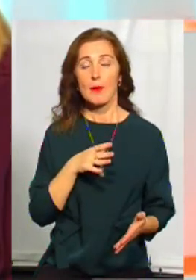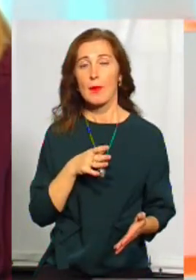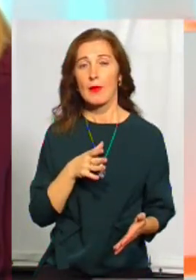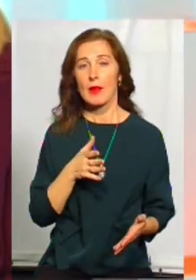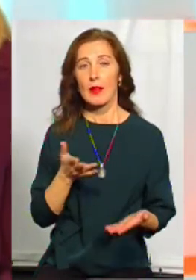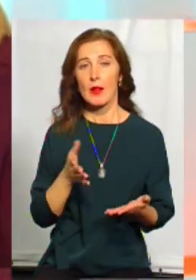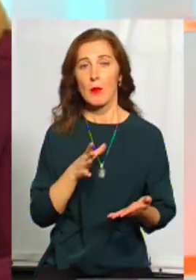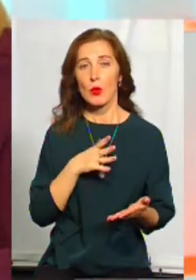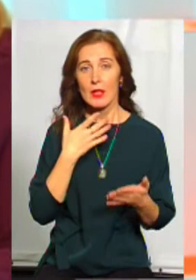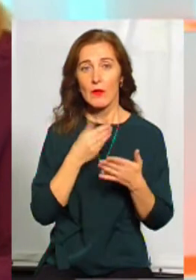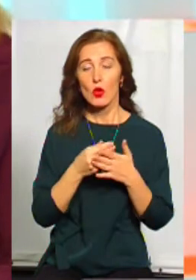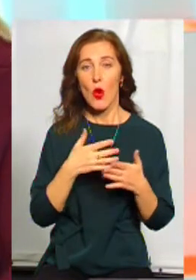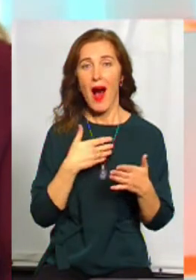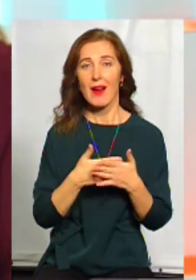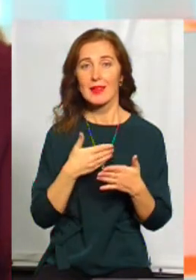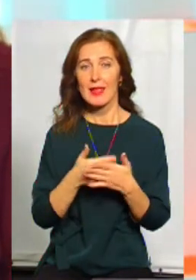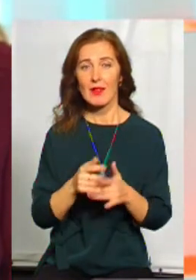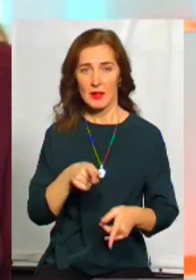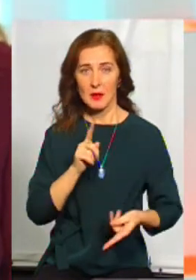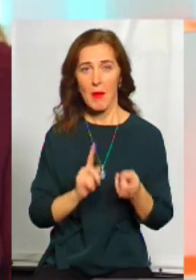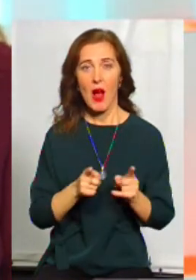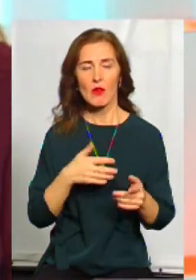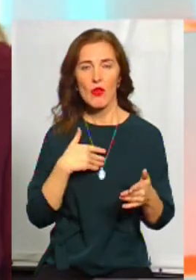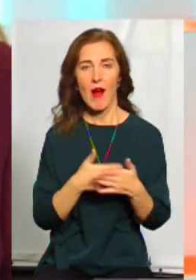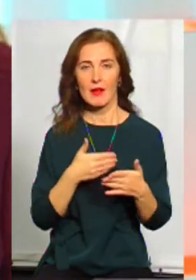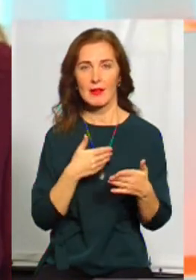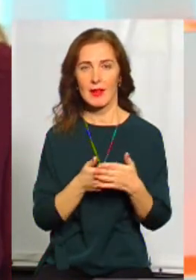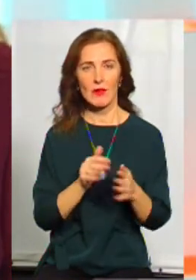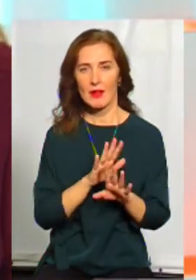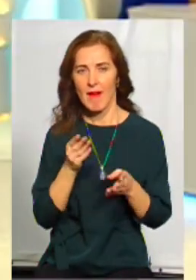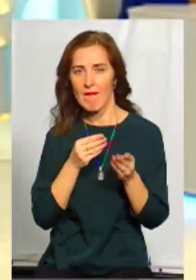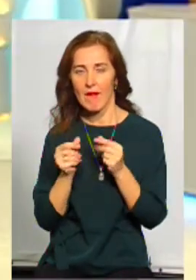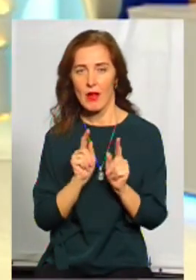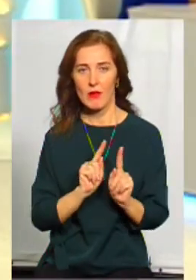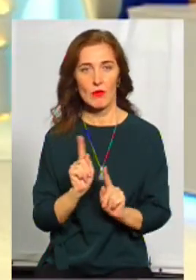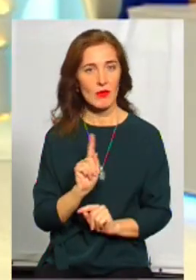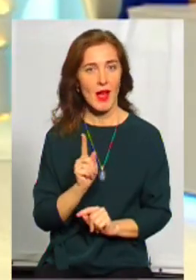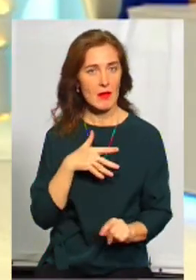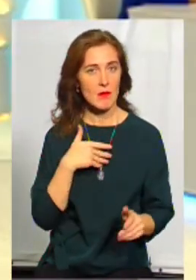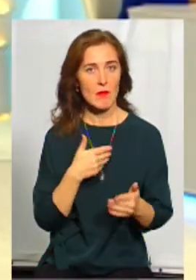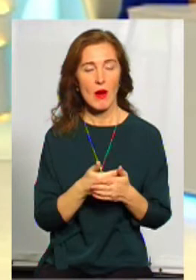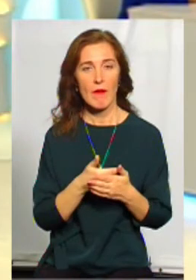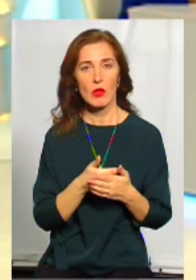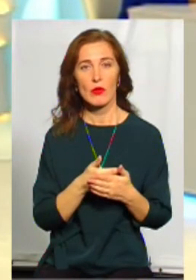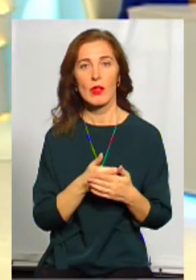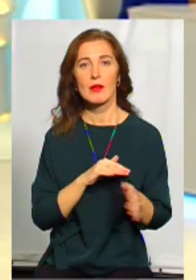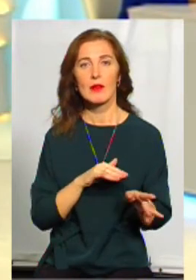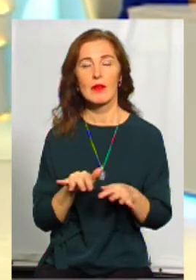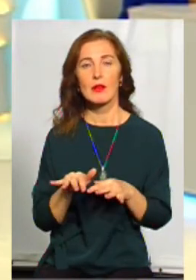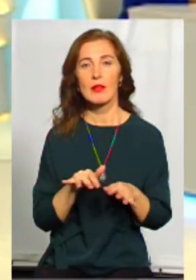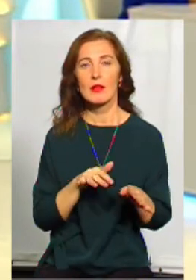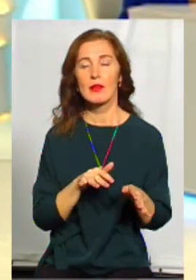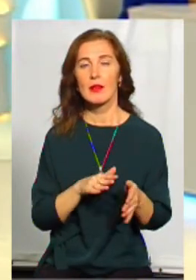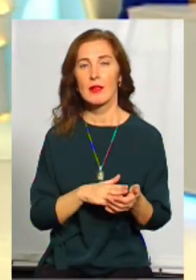свою активність, справжню активність, не фейкову, потворені якихось структур